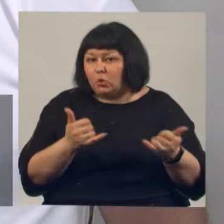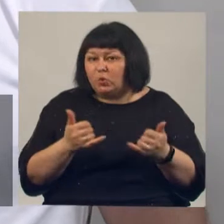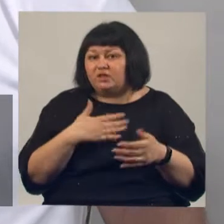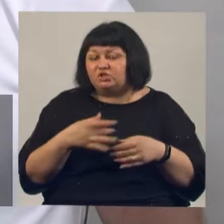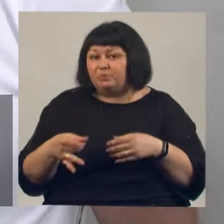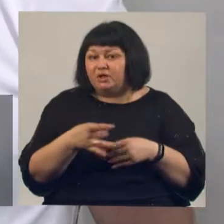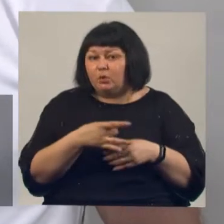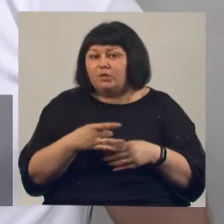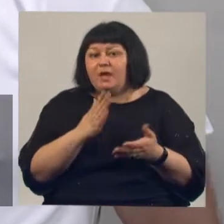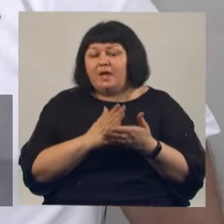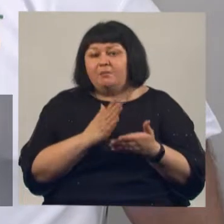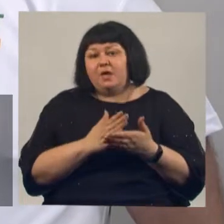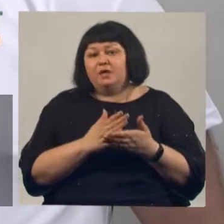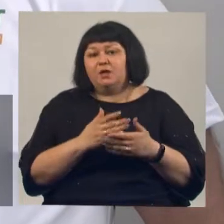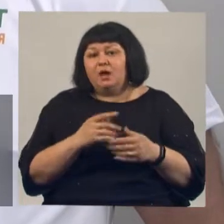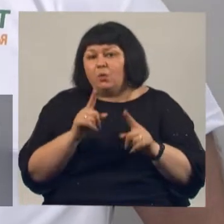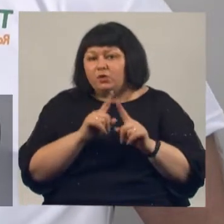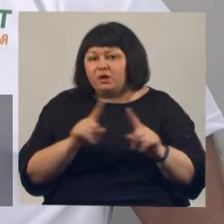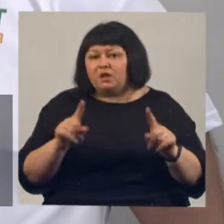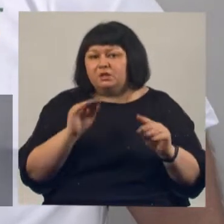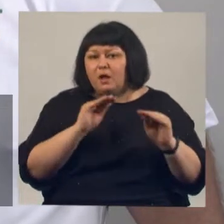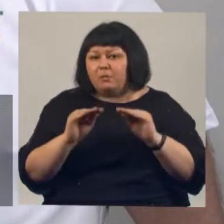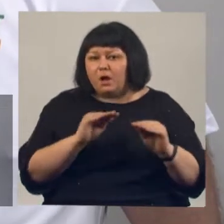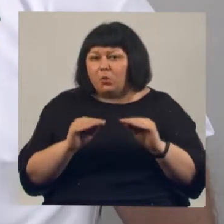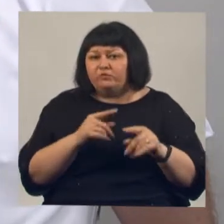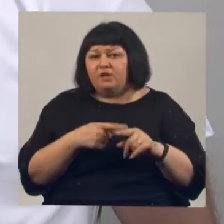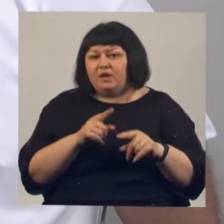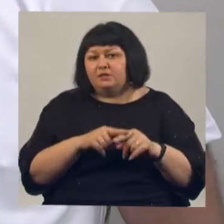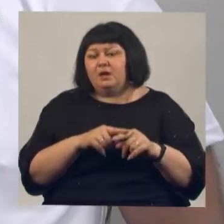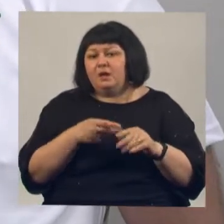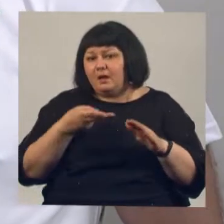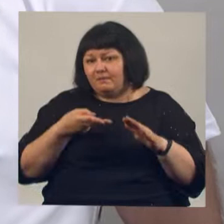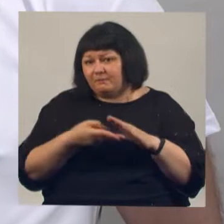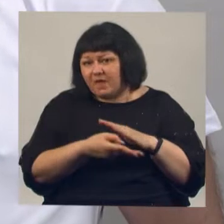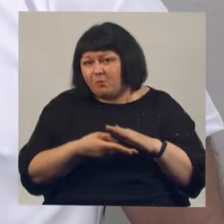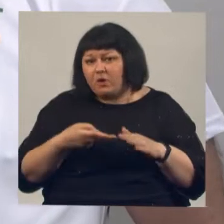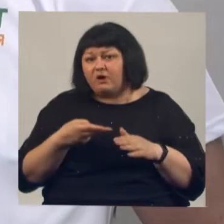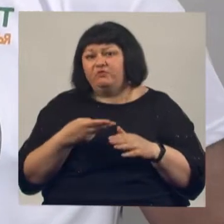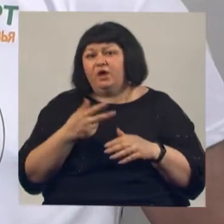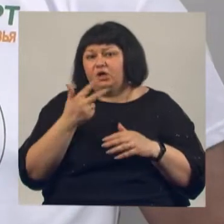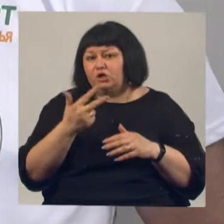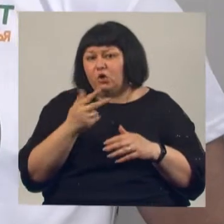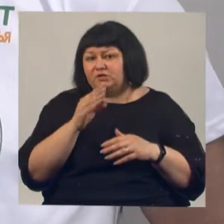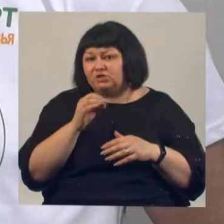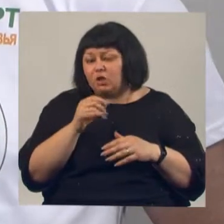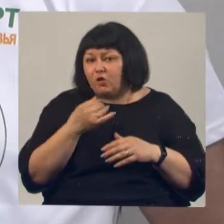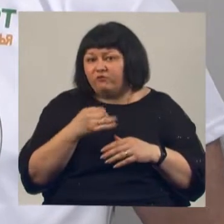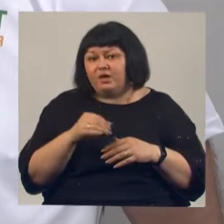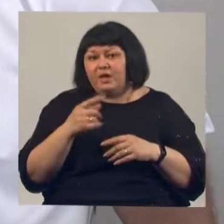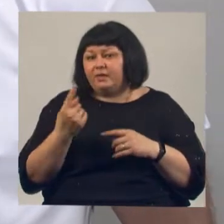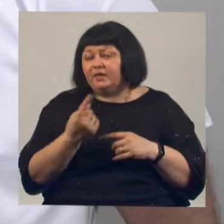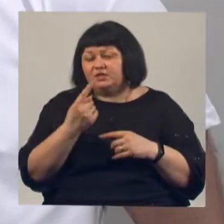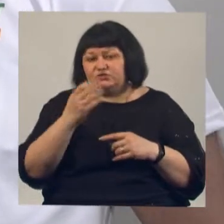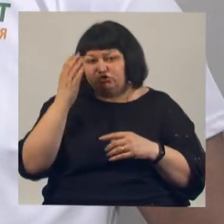Имеет в своем распоряжении уникальнейшее оборудование. Прежде всего, это магнитно-резонансный томограф трехтысловый, единственный в Черноземье,